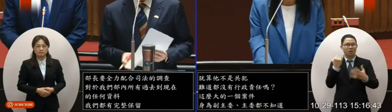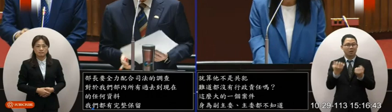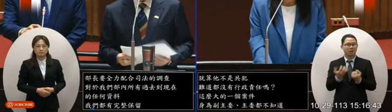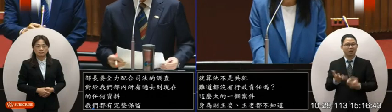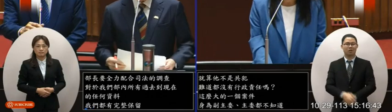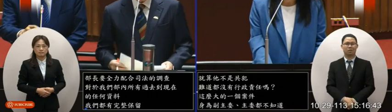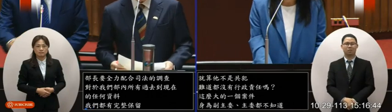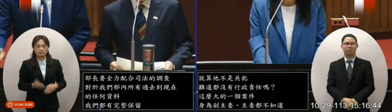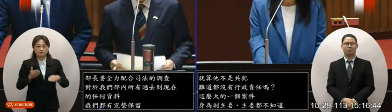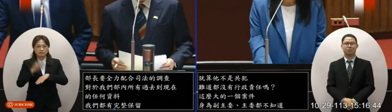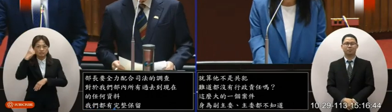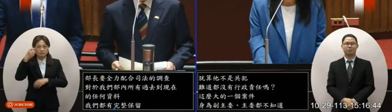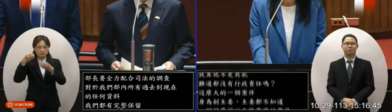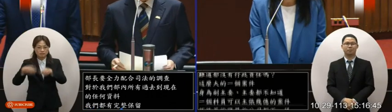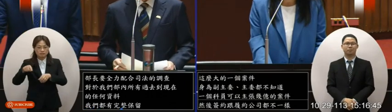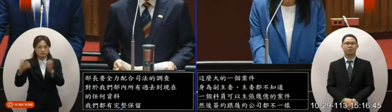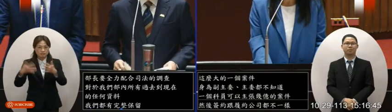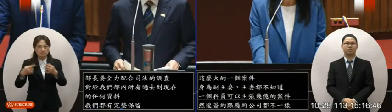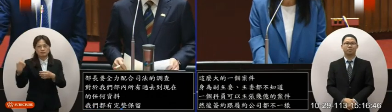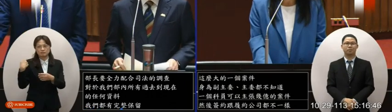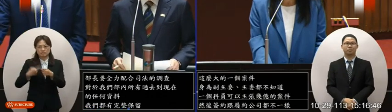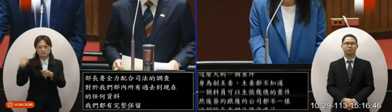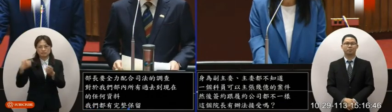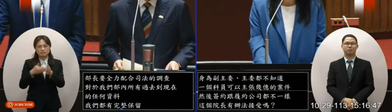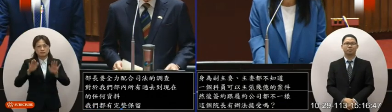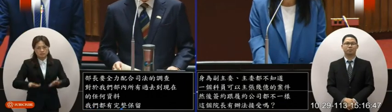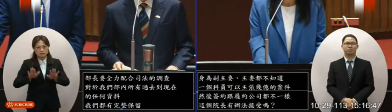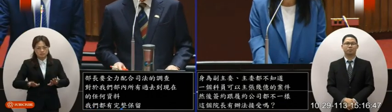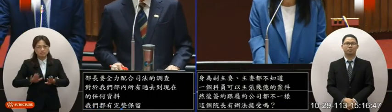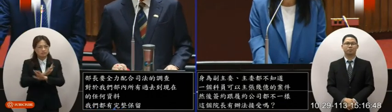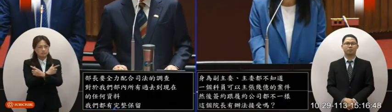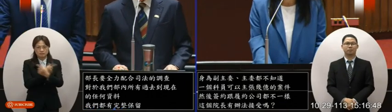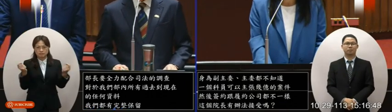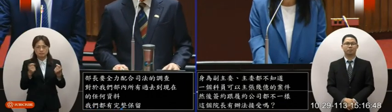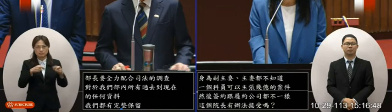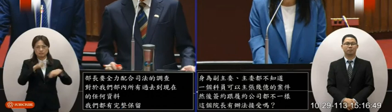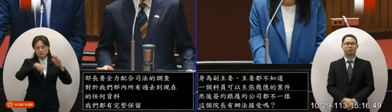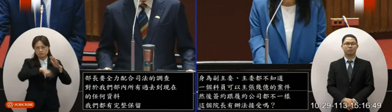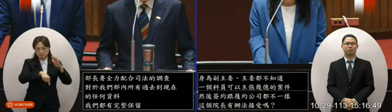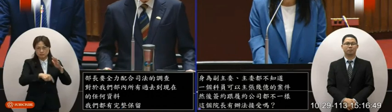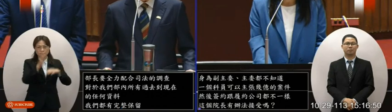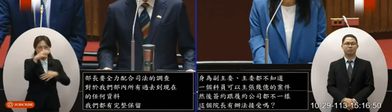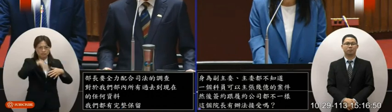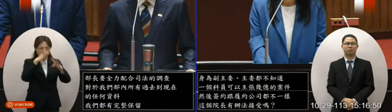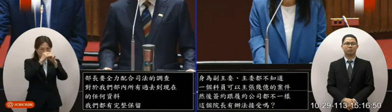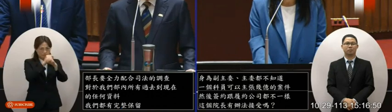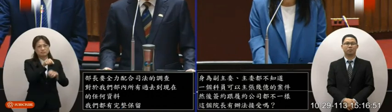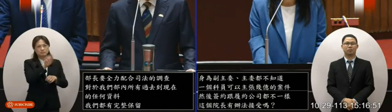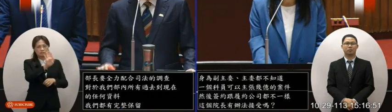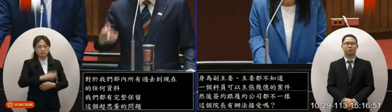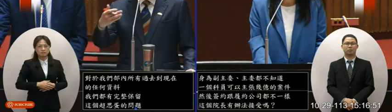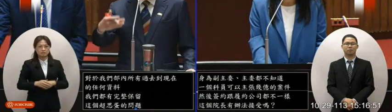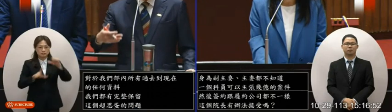這個超私蛋的問題在去年一直發展到今年都都有經過行政院或是政府內部的調查5